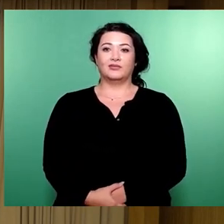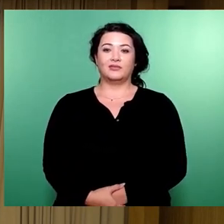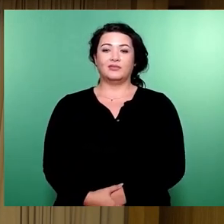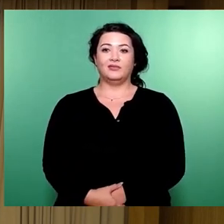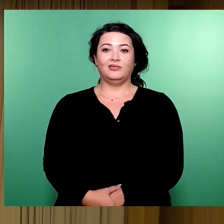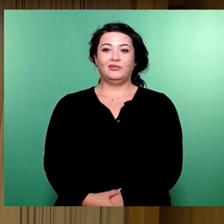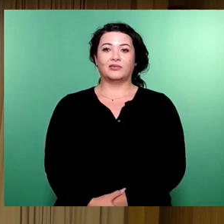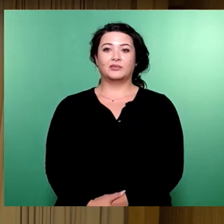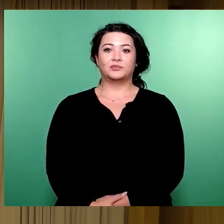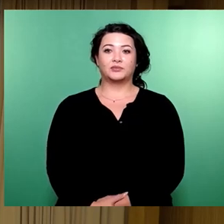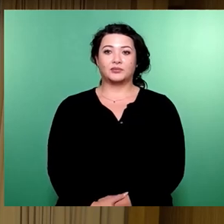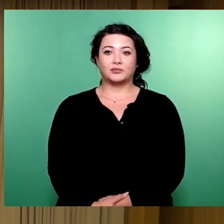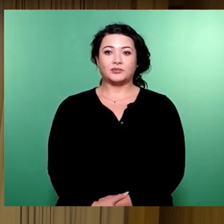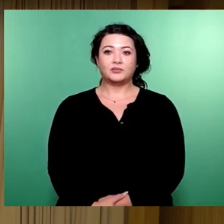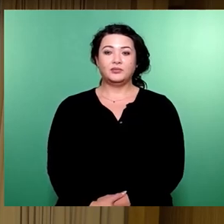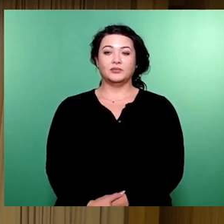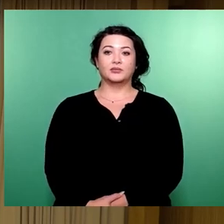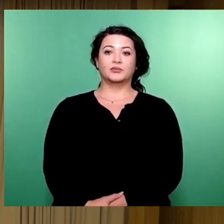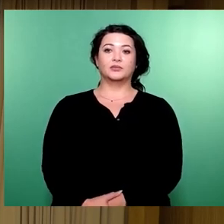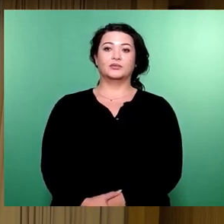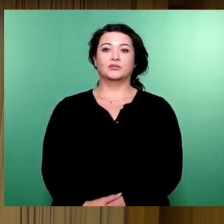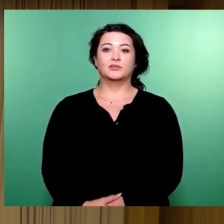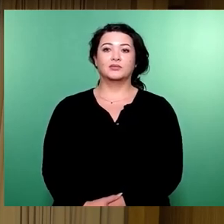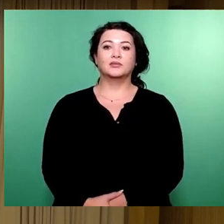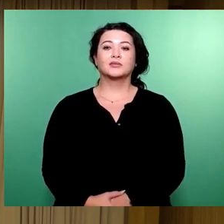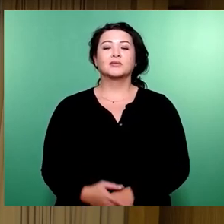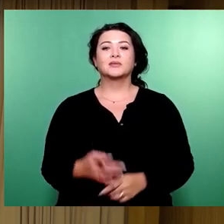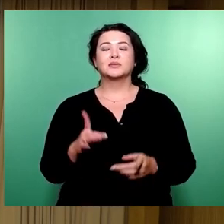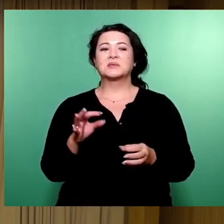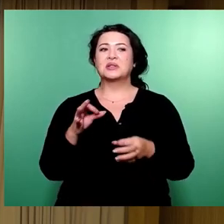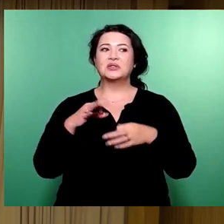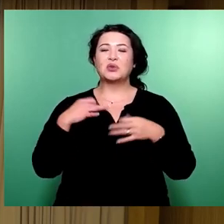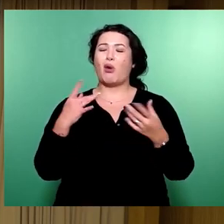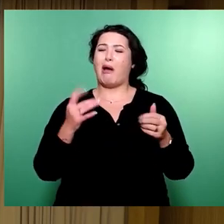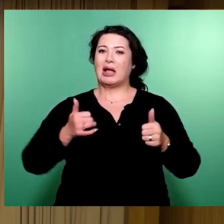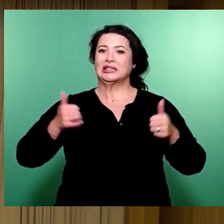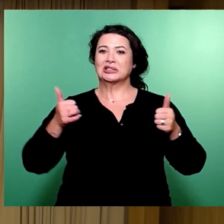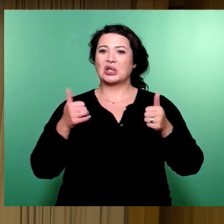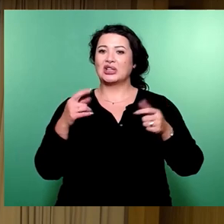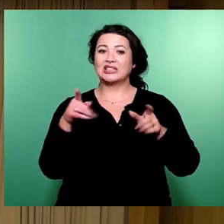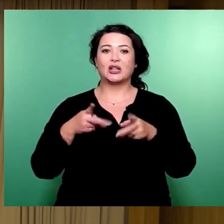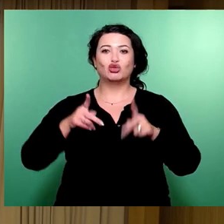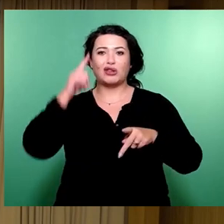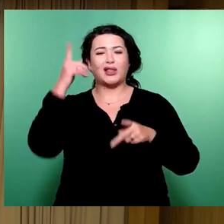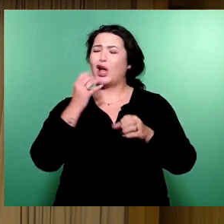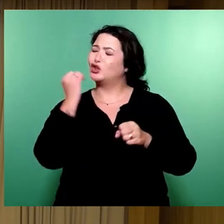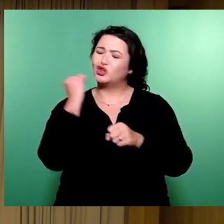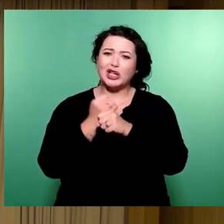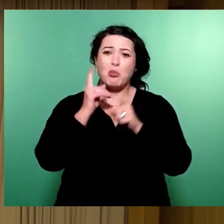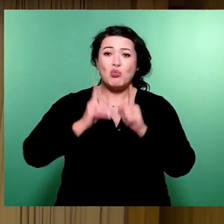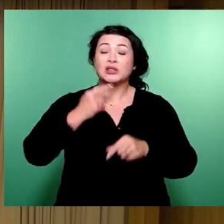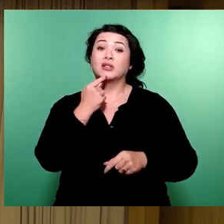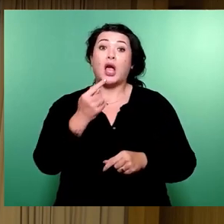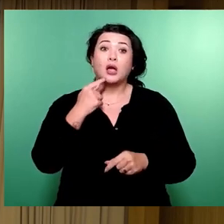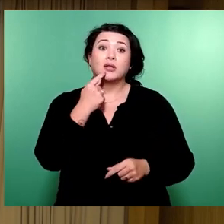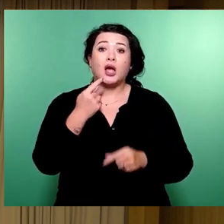Geht das? Ja, geht. Ich finde es ja wirklich großartig, dass hier im Stadtrat ständig betont werden muss, wie toll das ist,